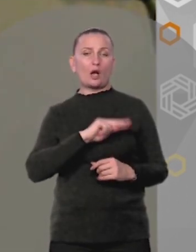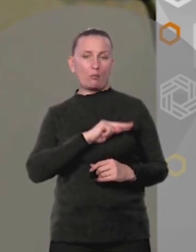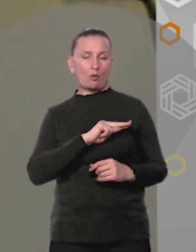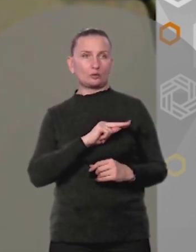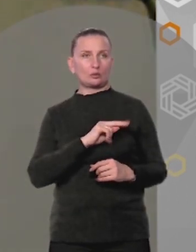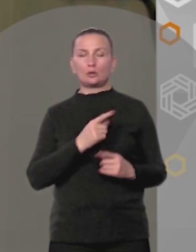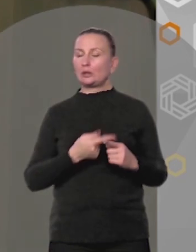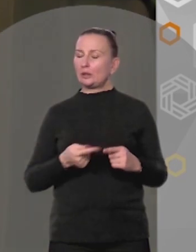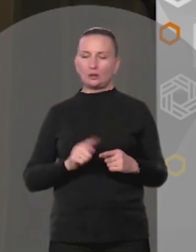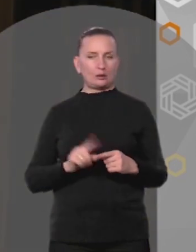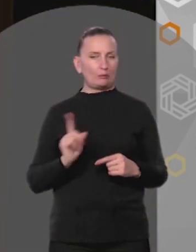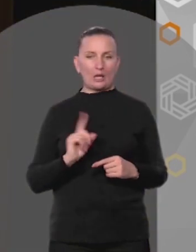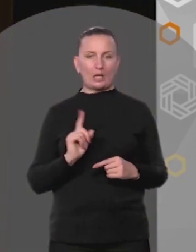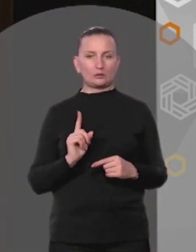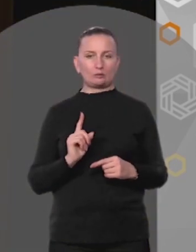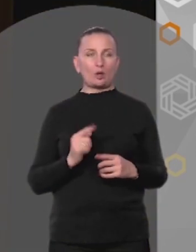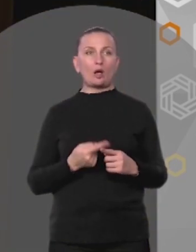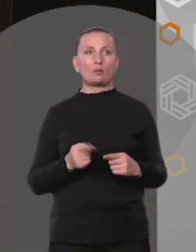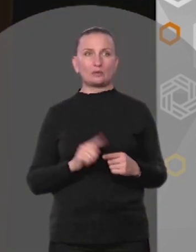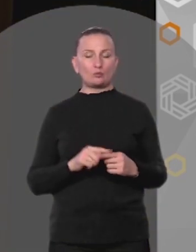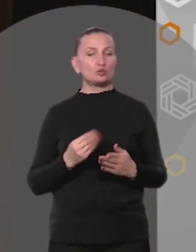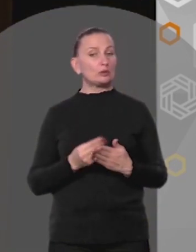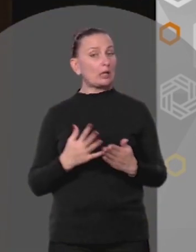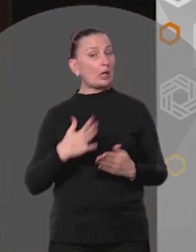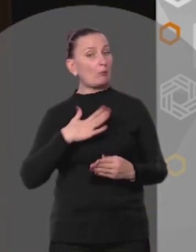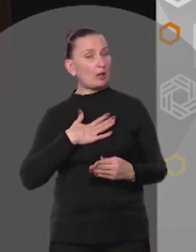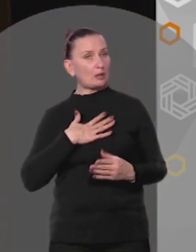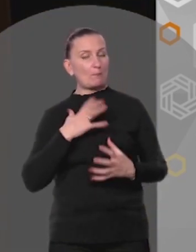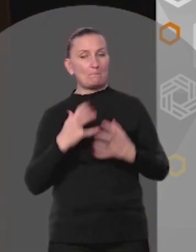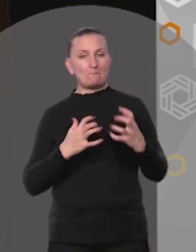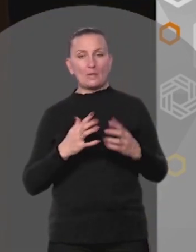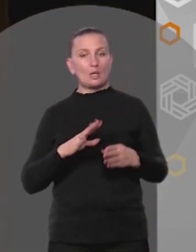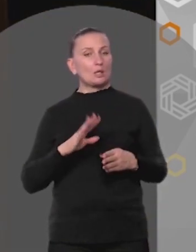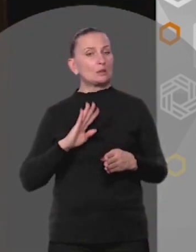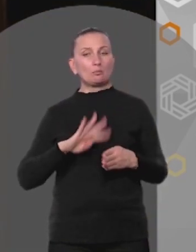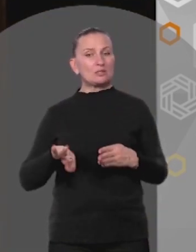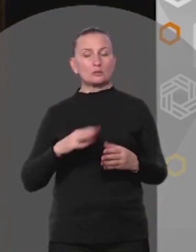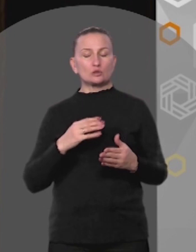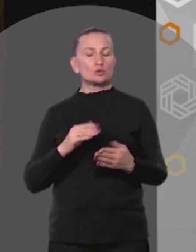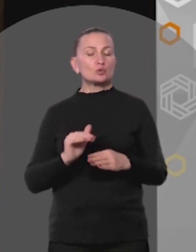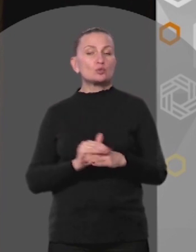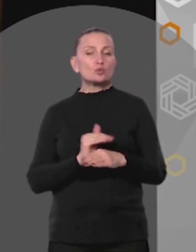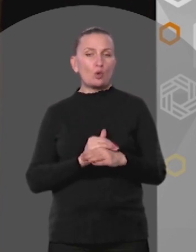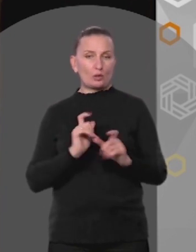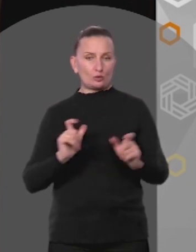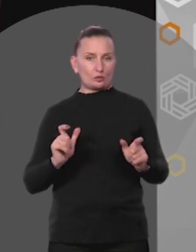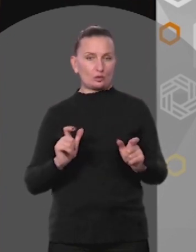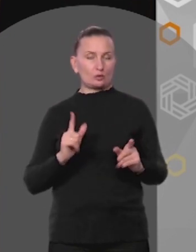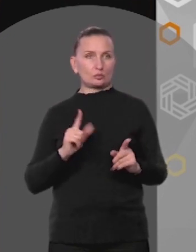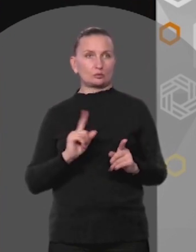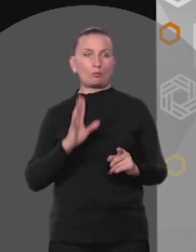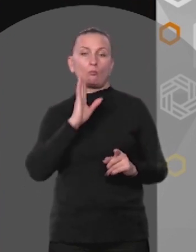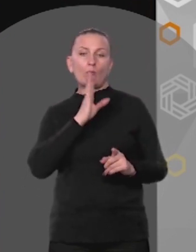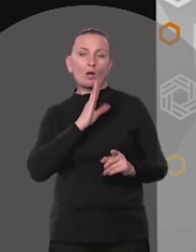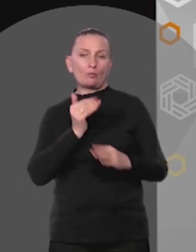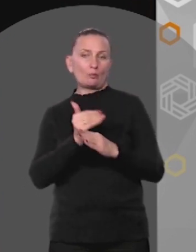Нет, не поэтому А потому что, дорогая моя Мир не без добрых людей Кое-кто помог выправить